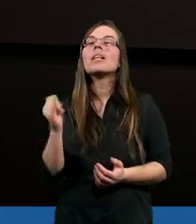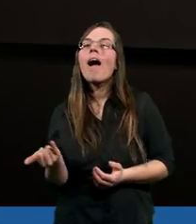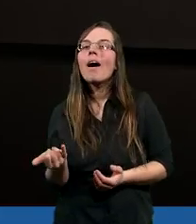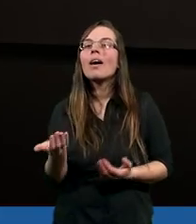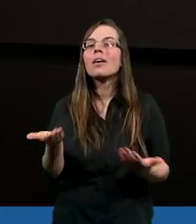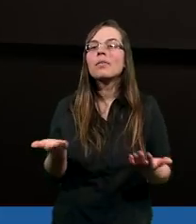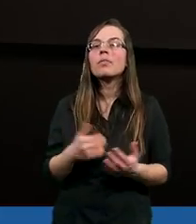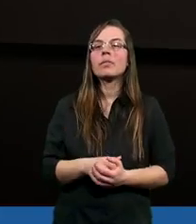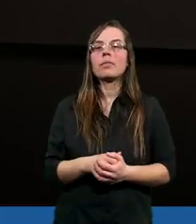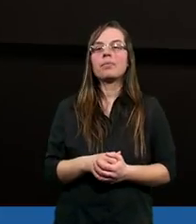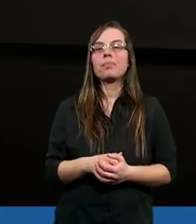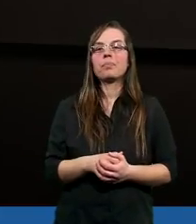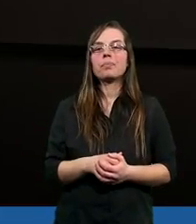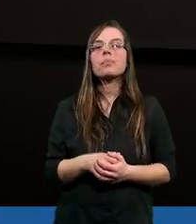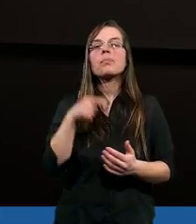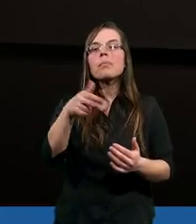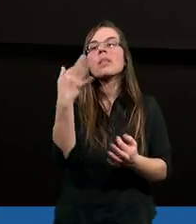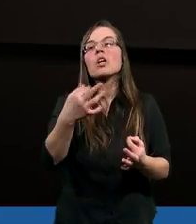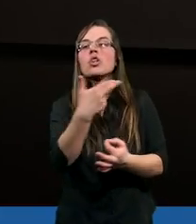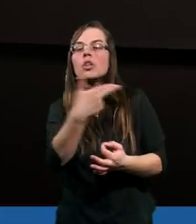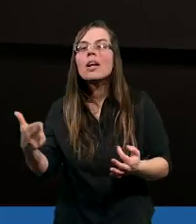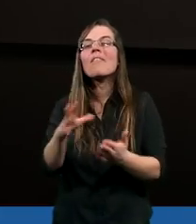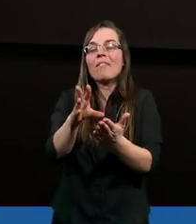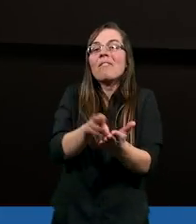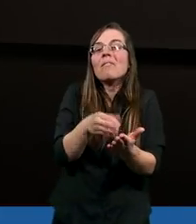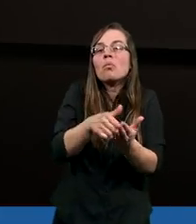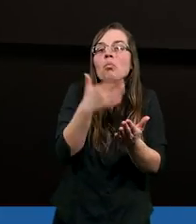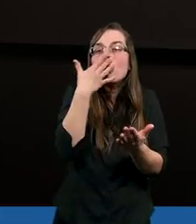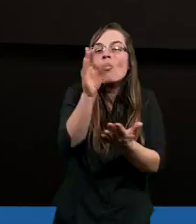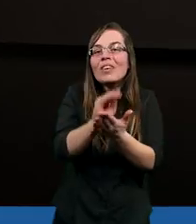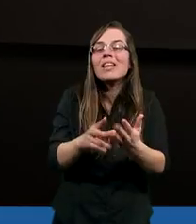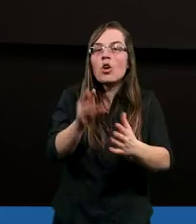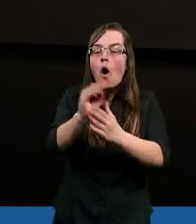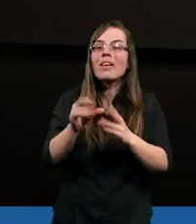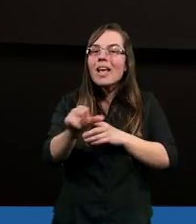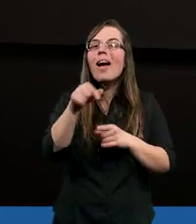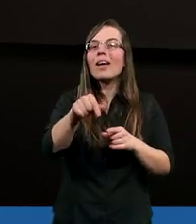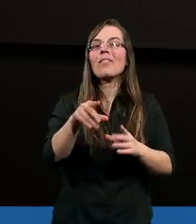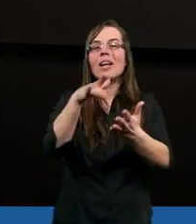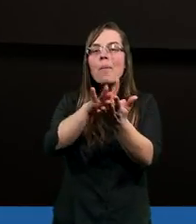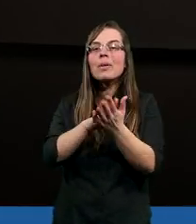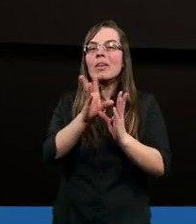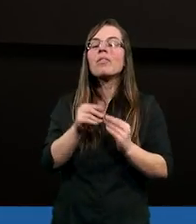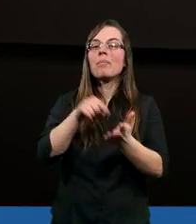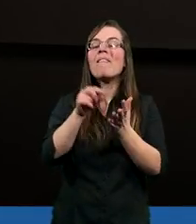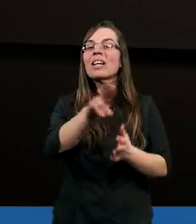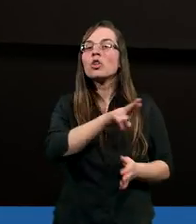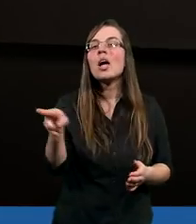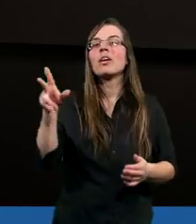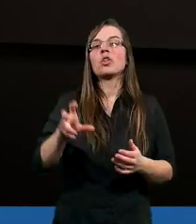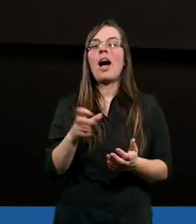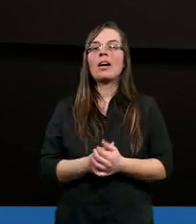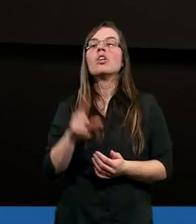Jakie to dzisiejszy temat ich nie wyczerpuje. Dzisiejszy temat przypomina, inspiruje do pewnych rzeczy.